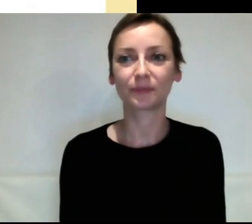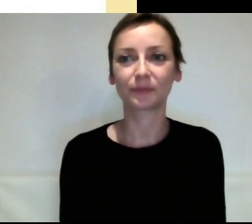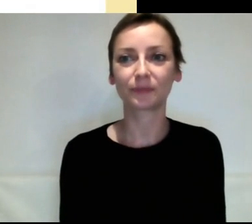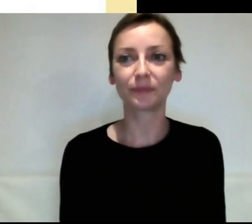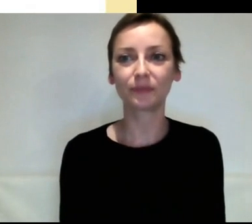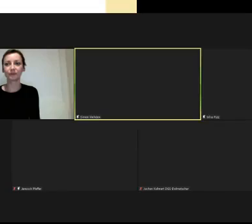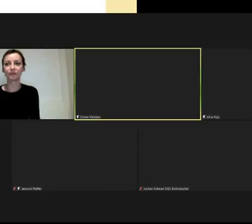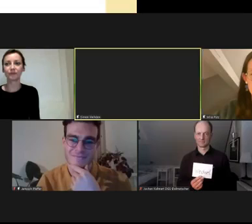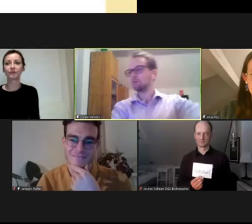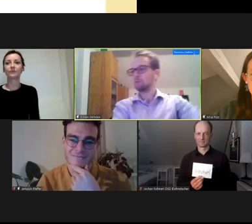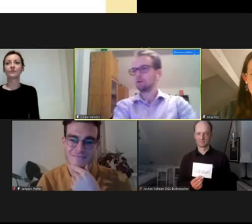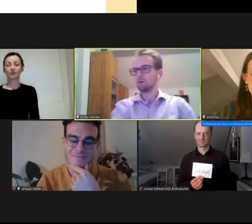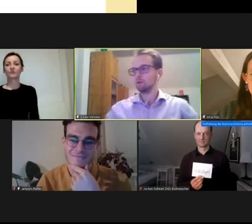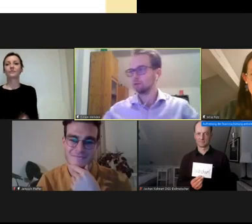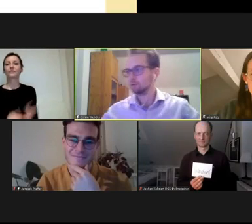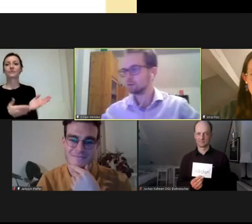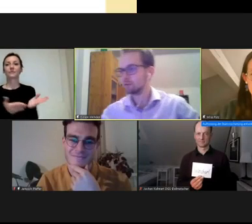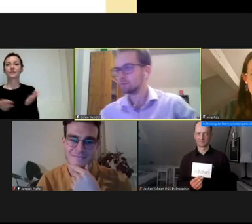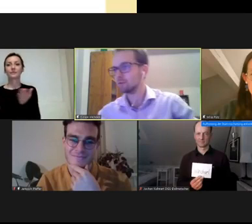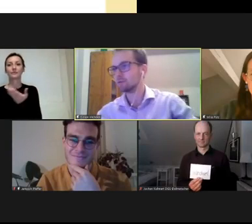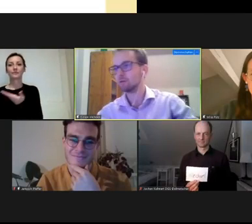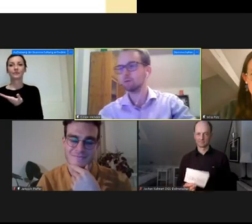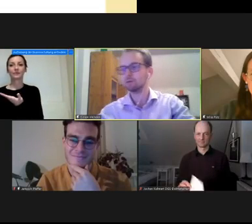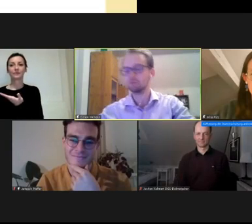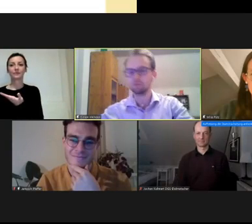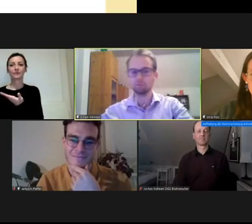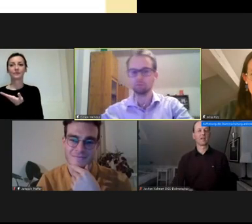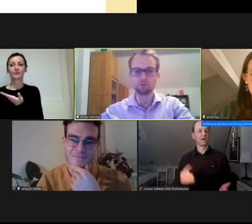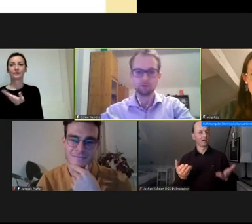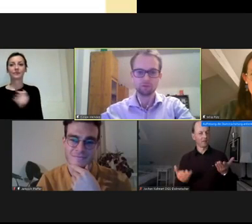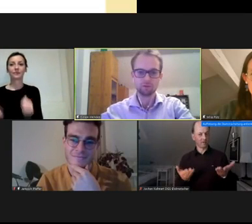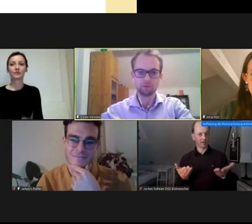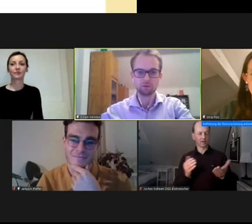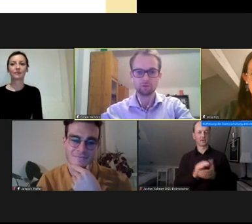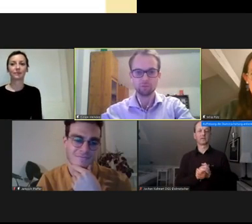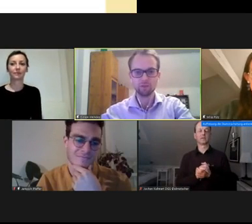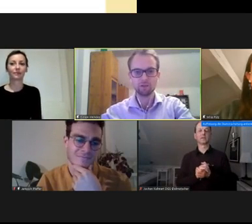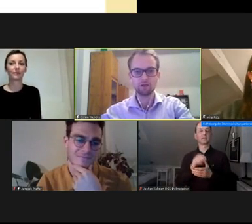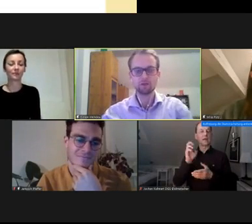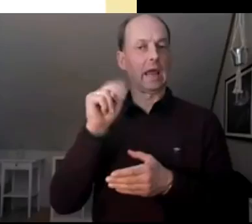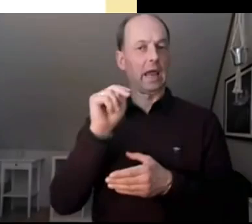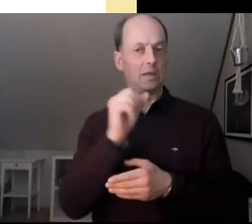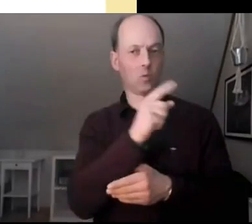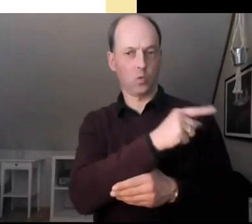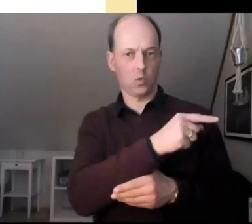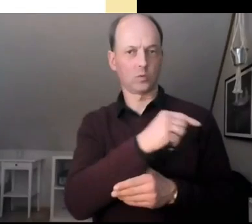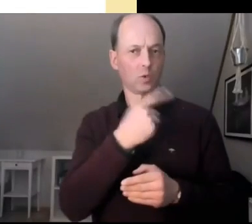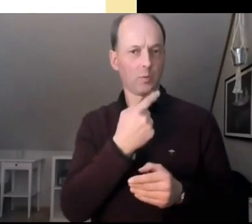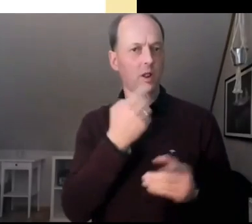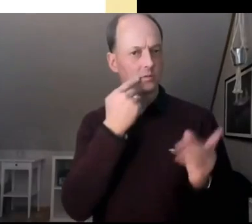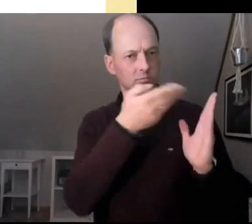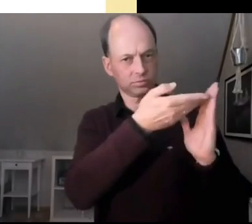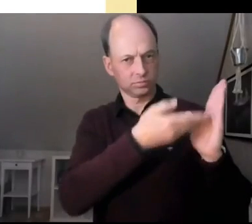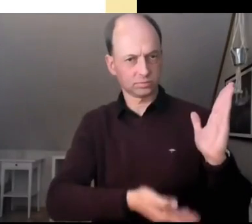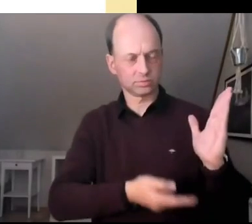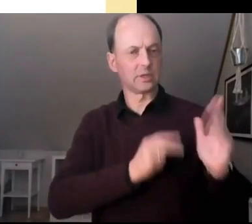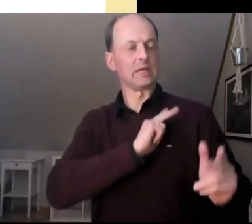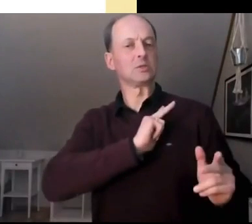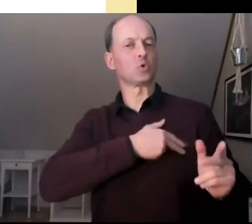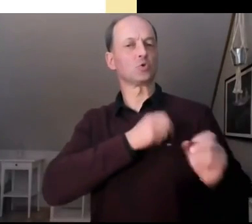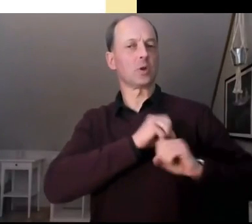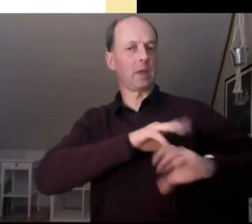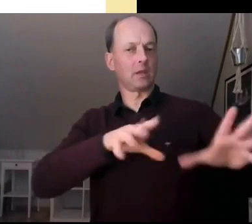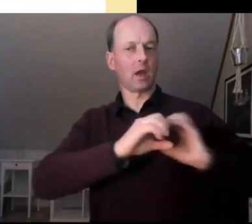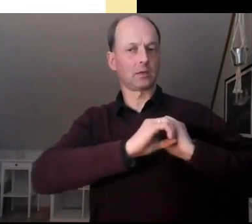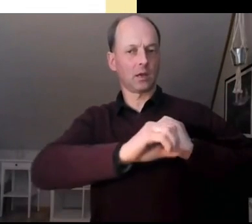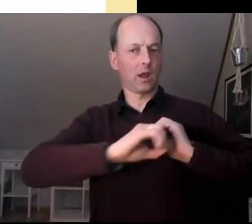Vielleicht mag Enno nochmal genau, hier seht ihr das nochmal mit unseren unterschiedlichen Social-Media-Kanälen. Einmal noch aufnehmen, das,